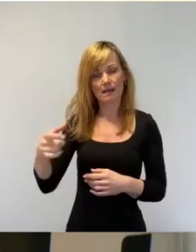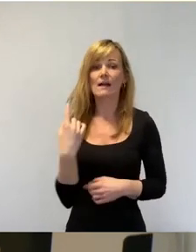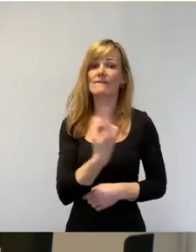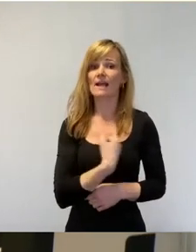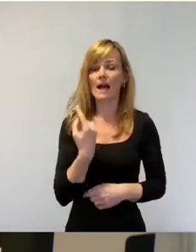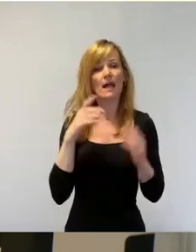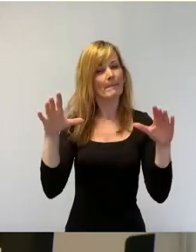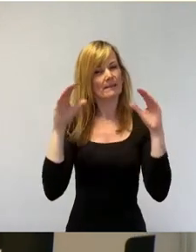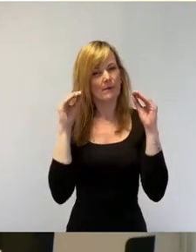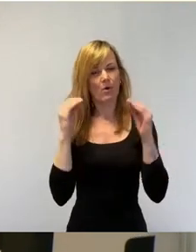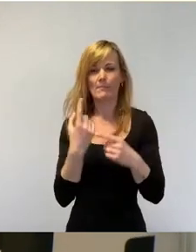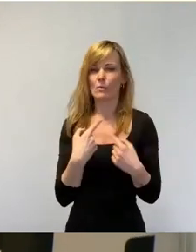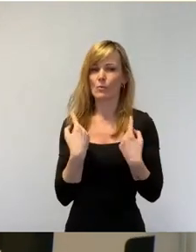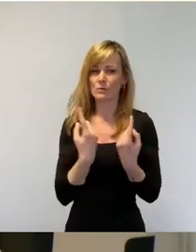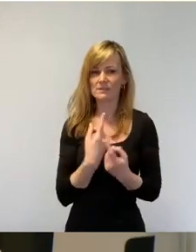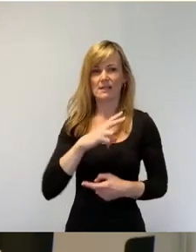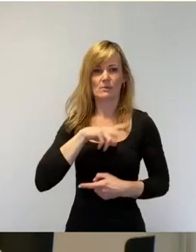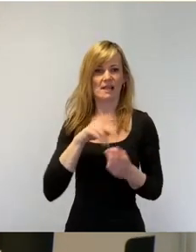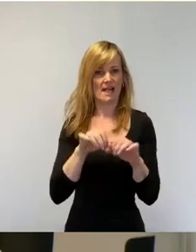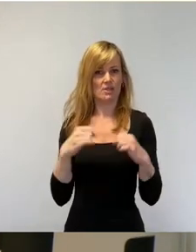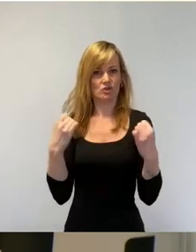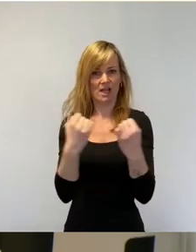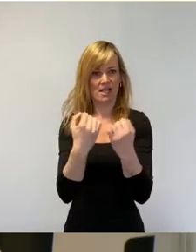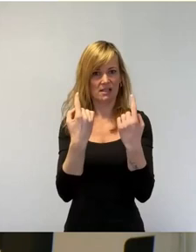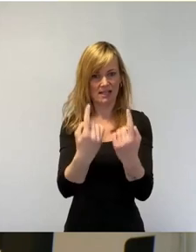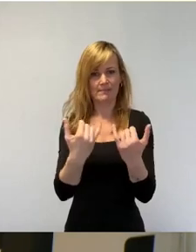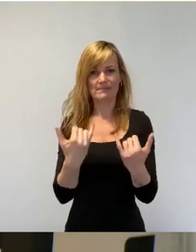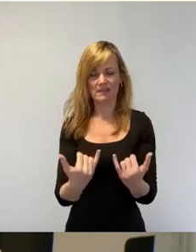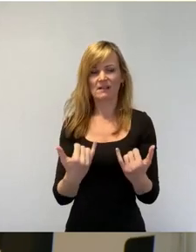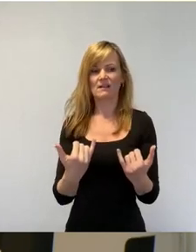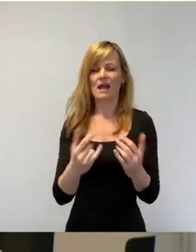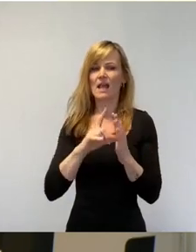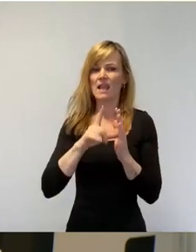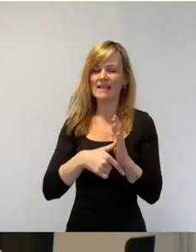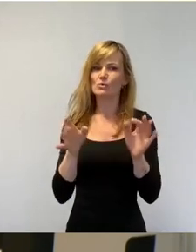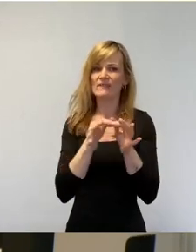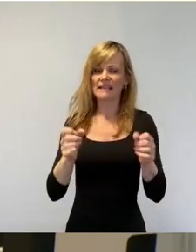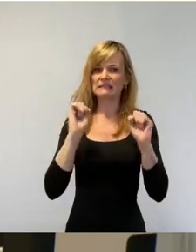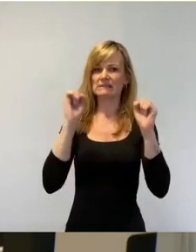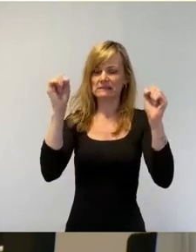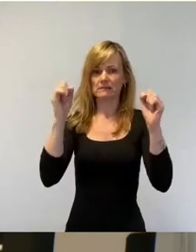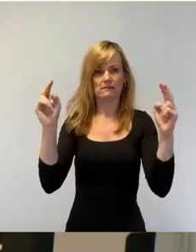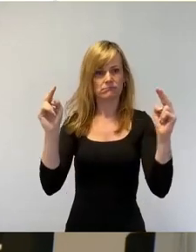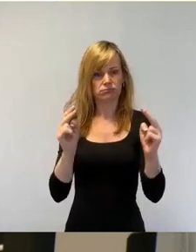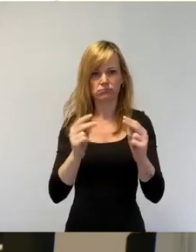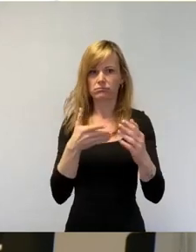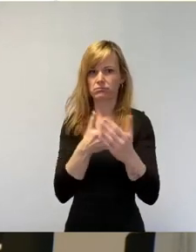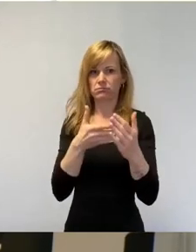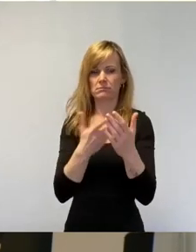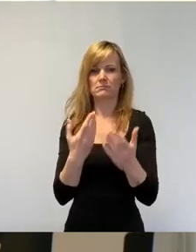Sozialstaat kommen dann die Grenzen seiner Leistungsfähigkeit. In manchen Punkten muss man sagen, diese Grenzen sind schon überschritten.